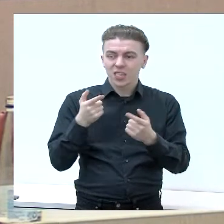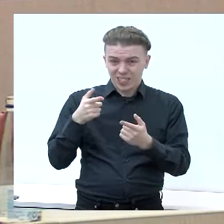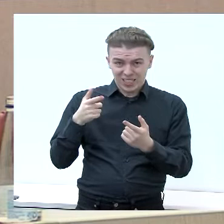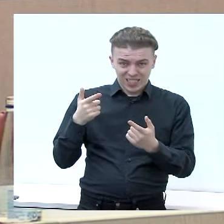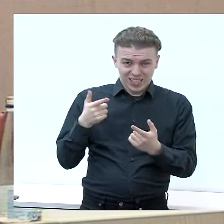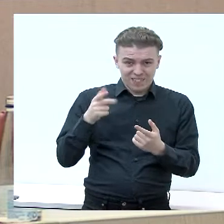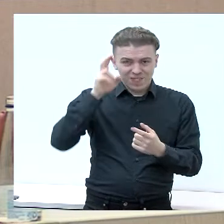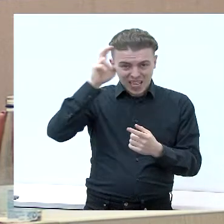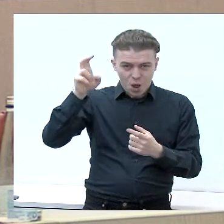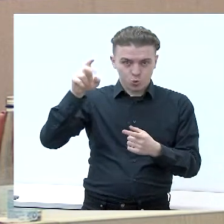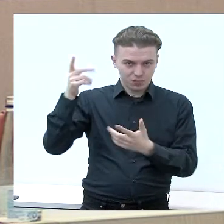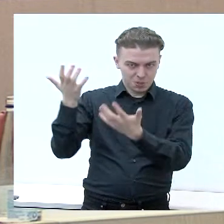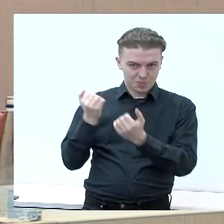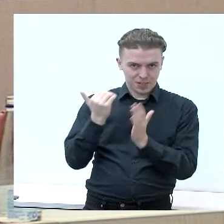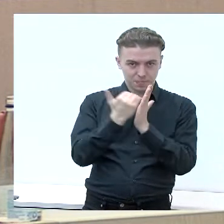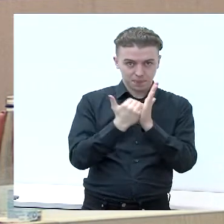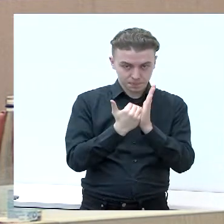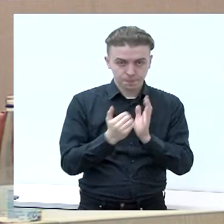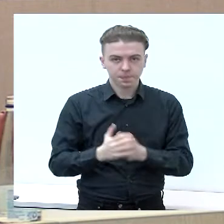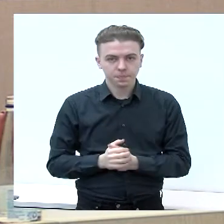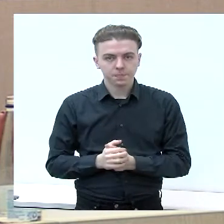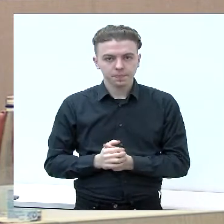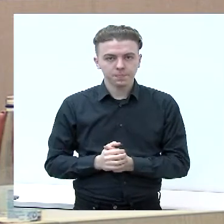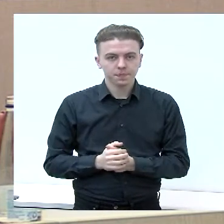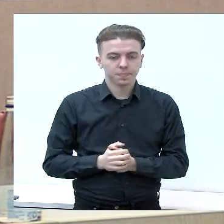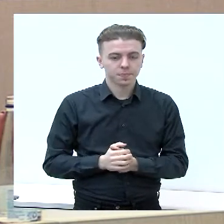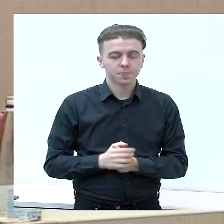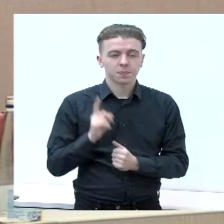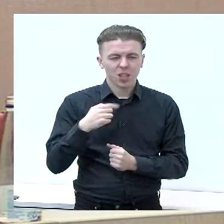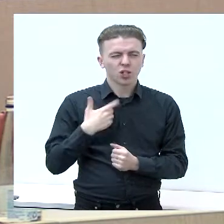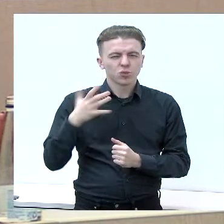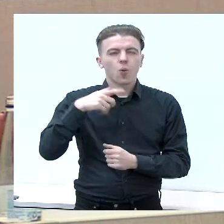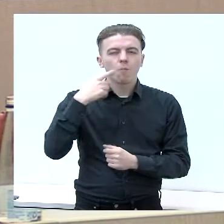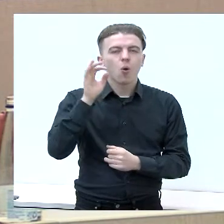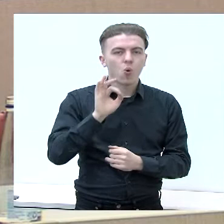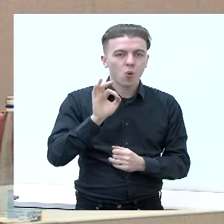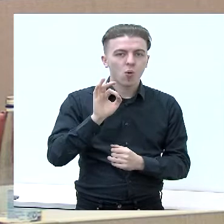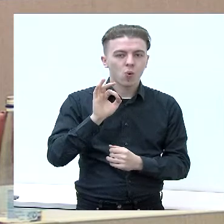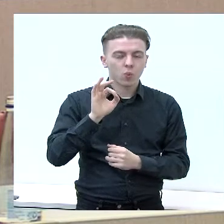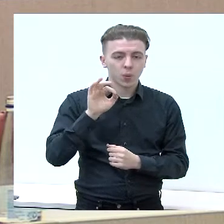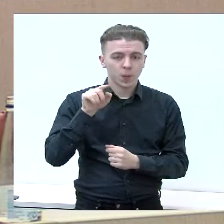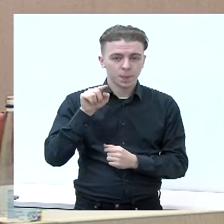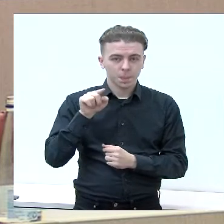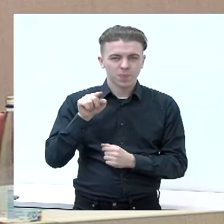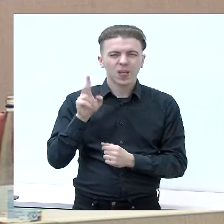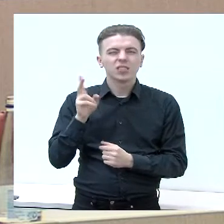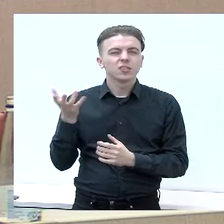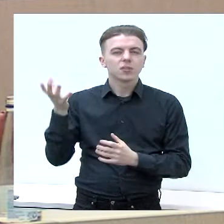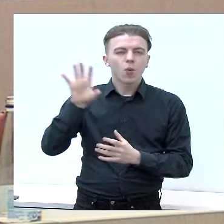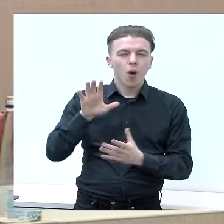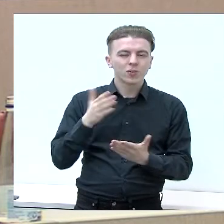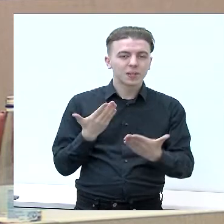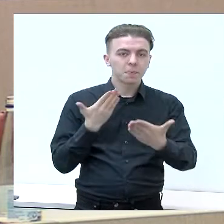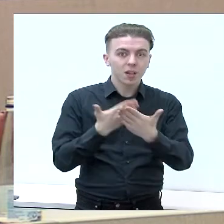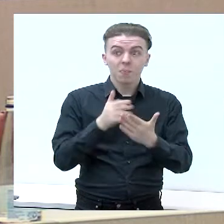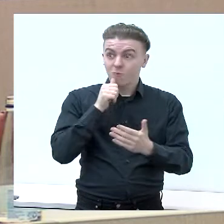aš apie tuos leidimus kalbau, kuriuos daugiausiai išduoda arba pateikia kuriančiam